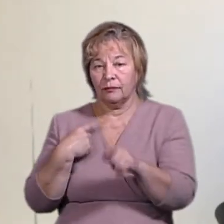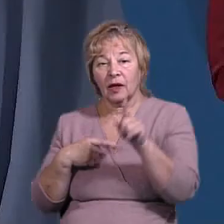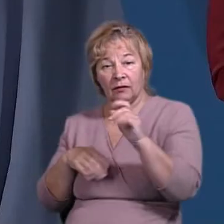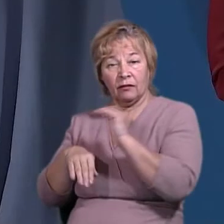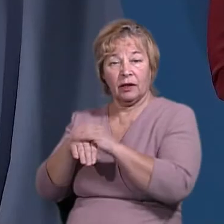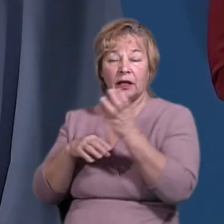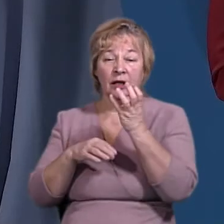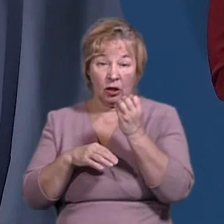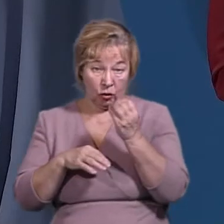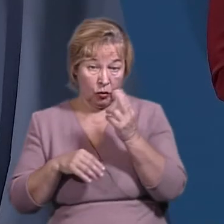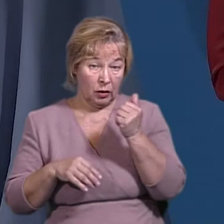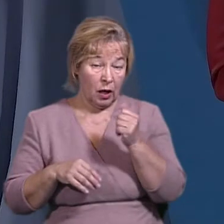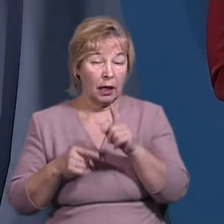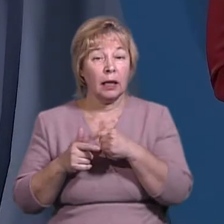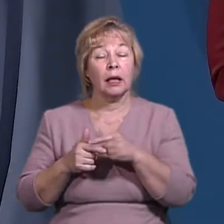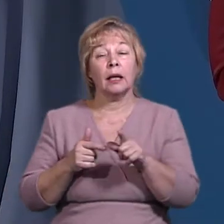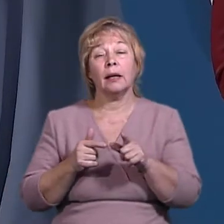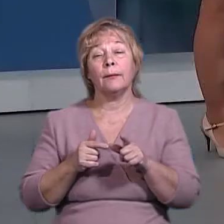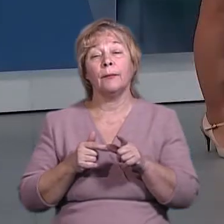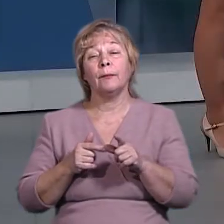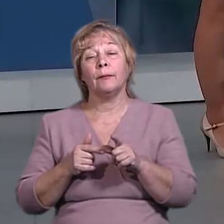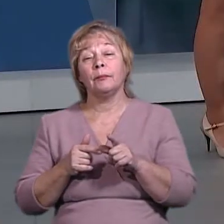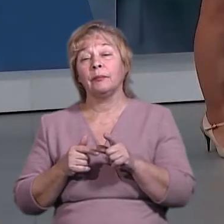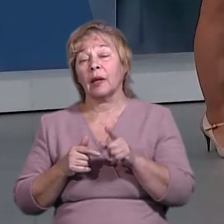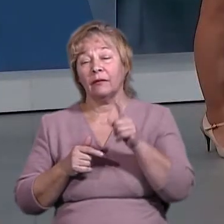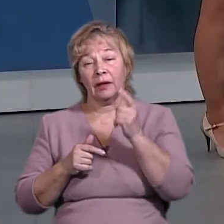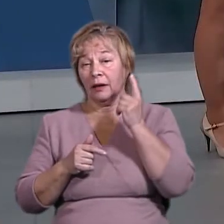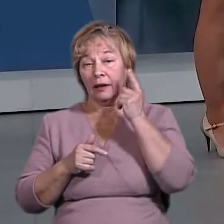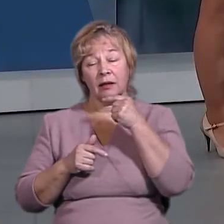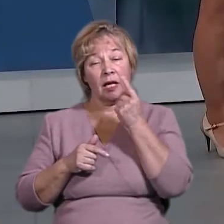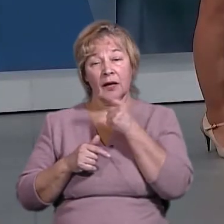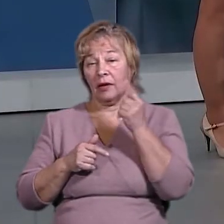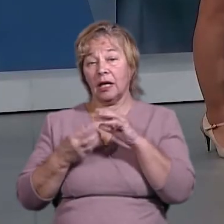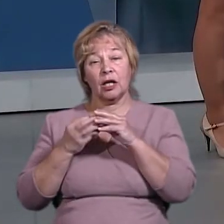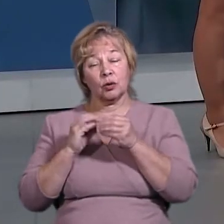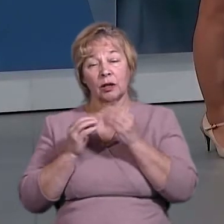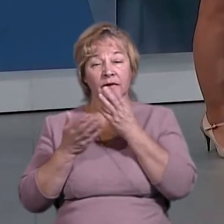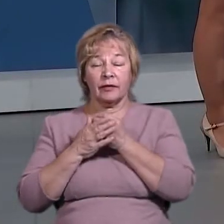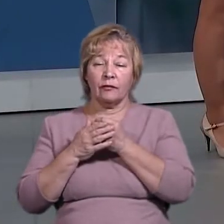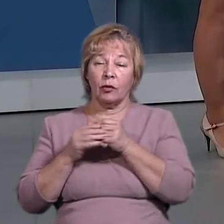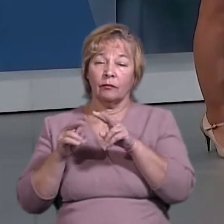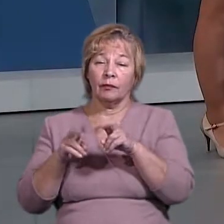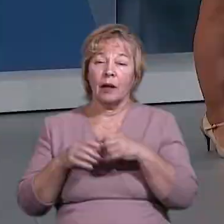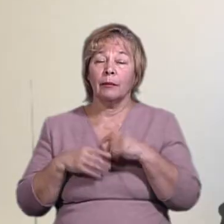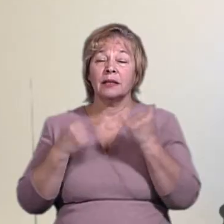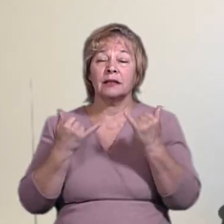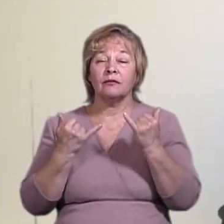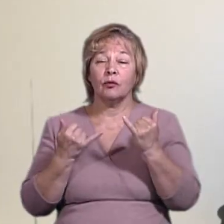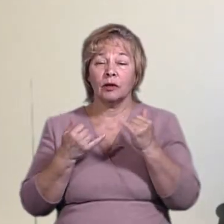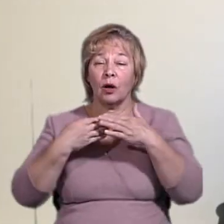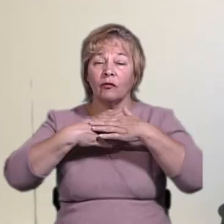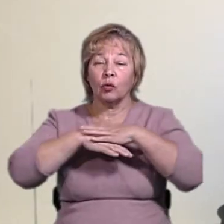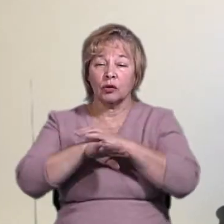іще розбіжності, але поки що про них ви не оприлюднювали результати свого дослідження? Ми сьогодні це вночі